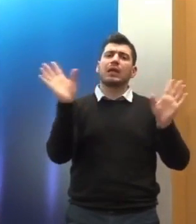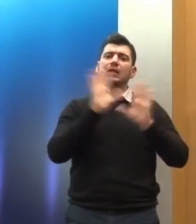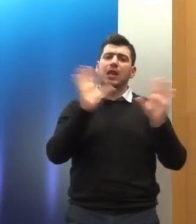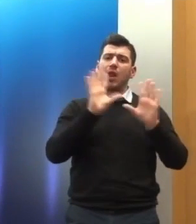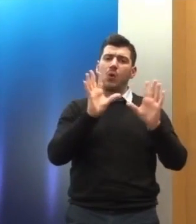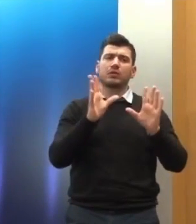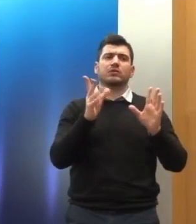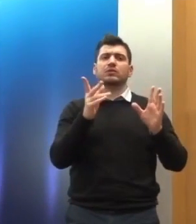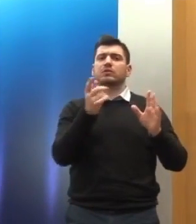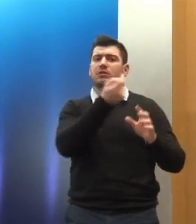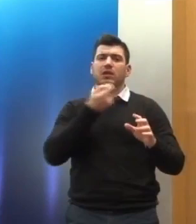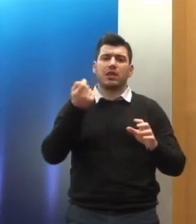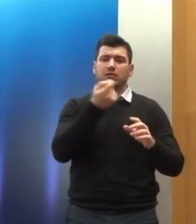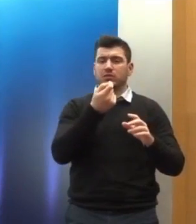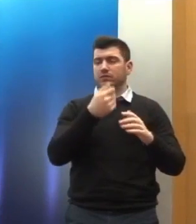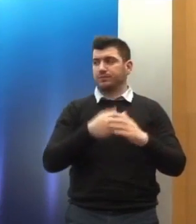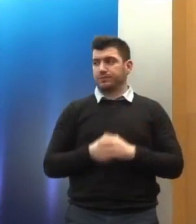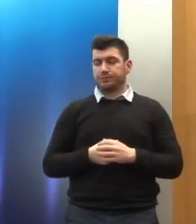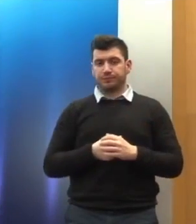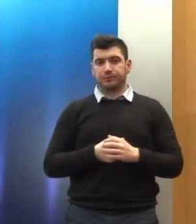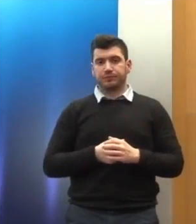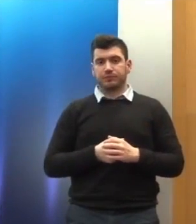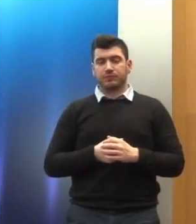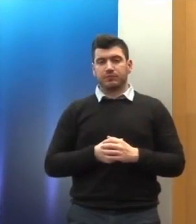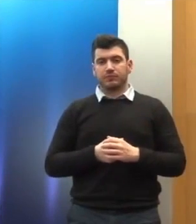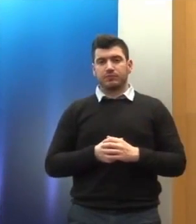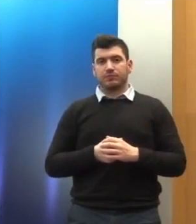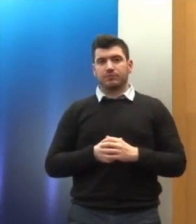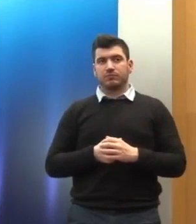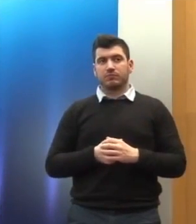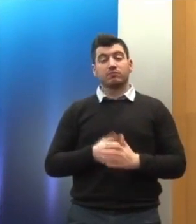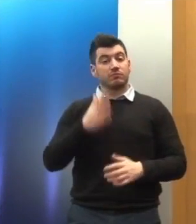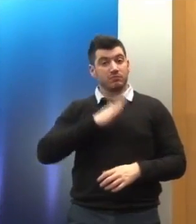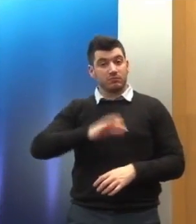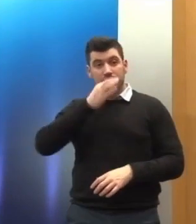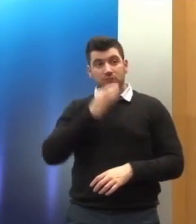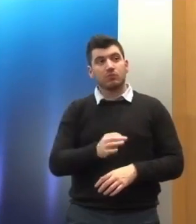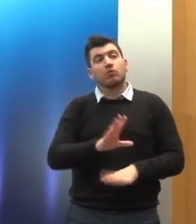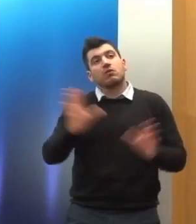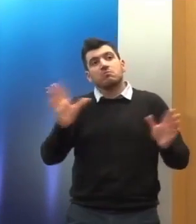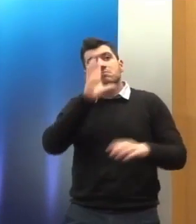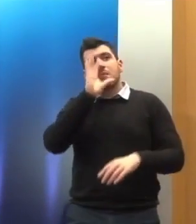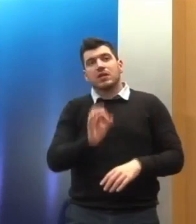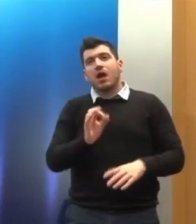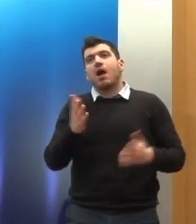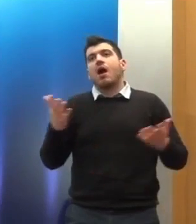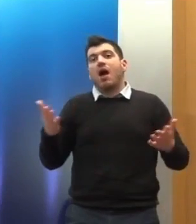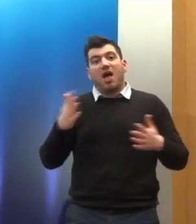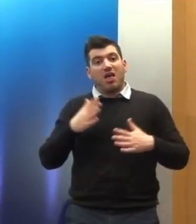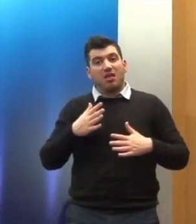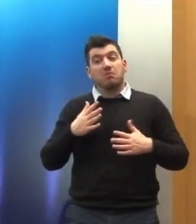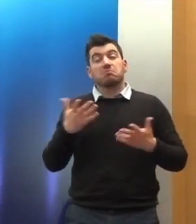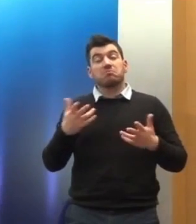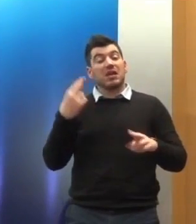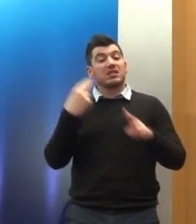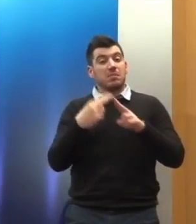και εδώ θέλω να πω ότι κακά τα ψέματα αν θέλουμε να είμαστε ειλικρινείς υπάρχει το μεγάλο